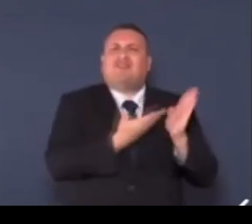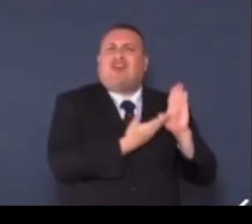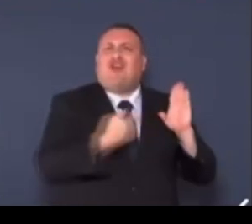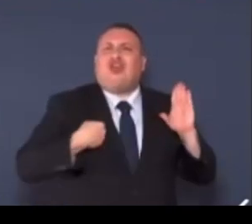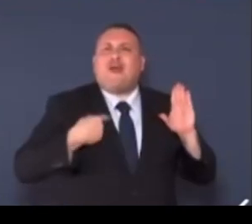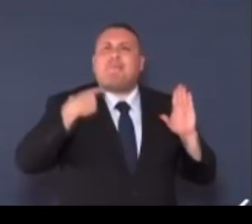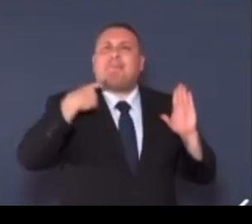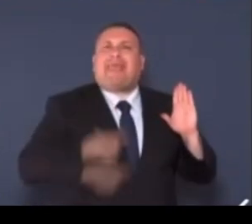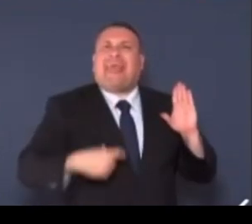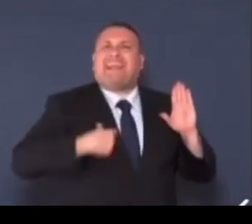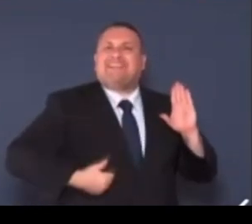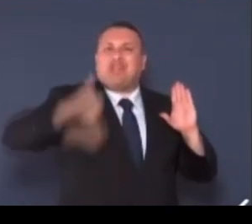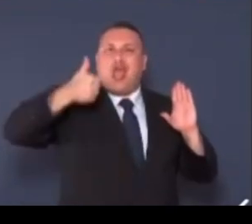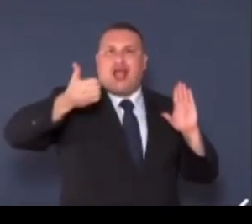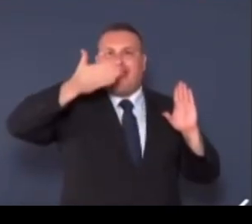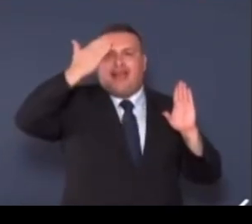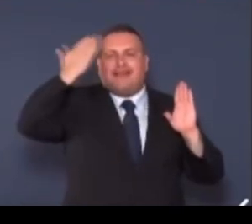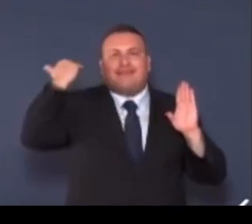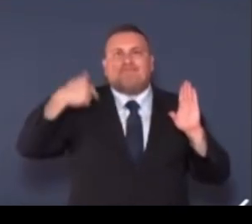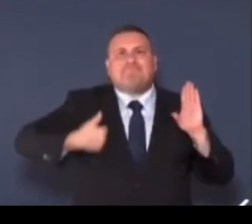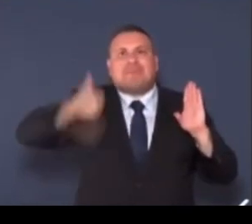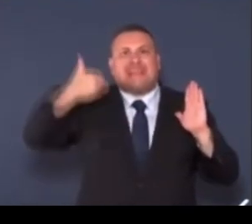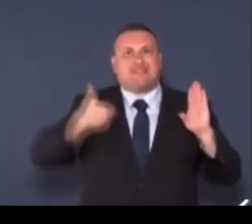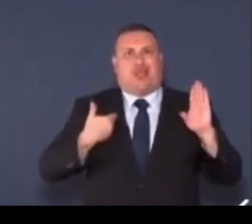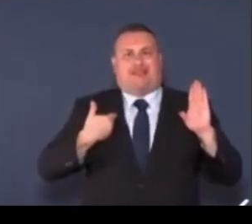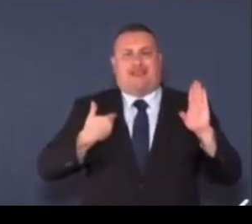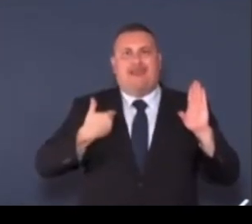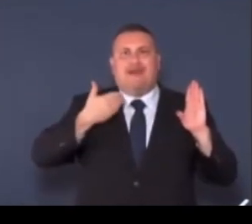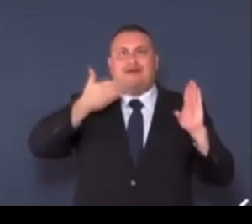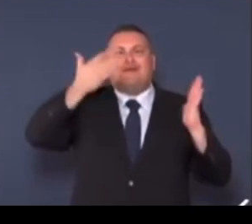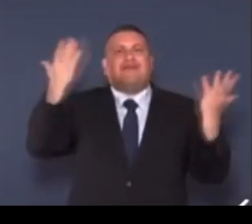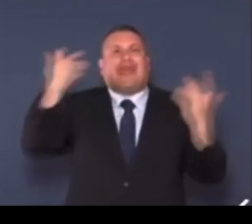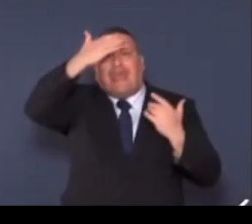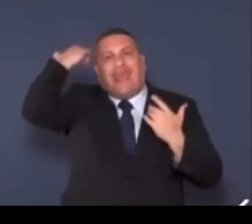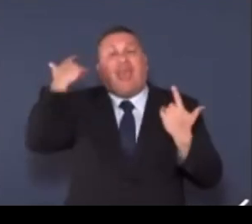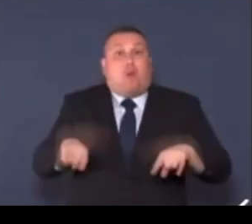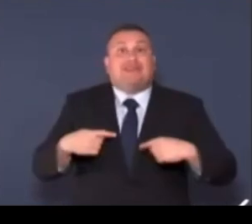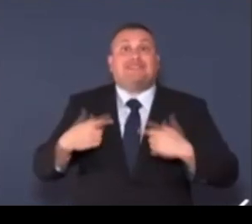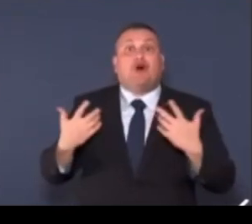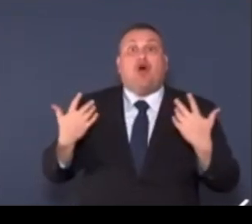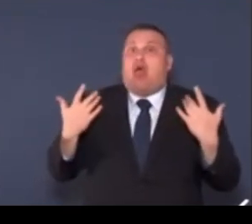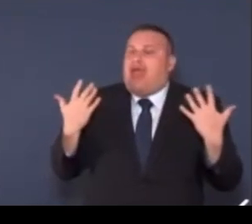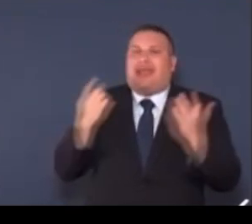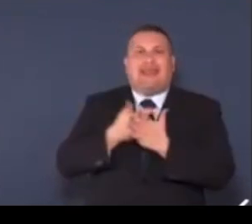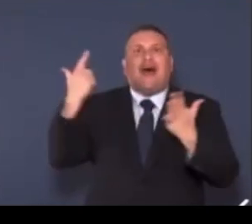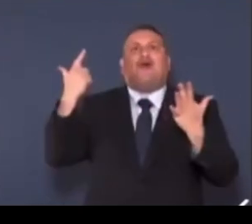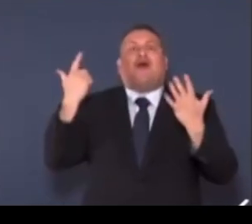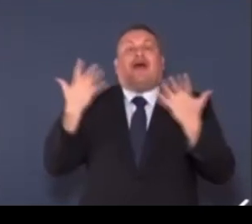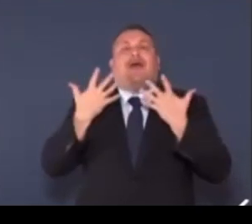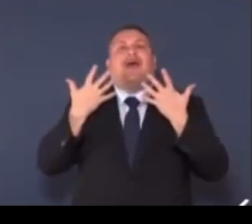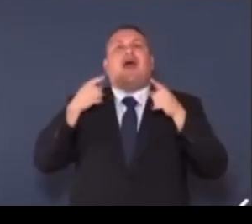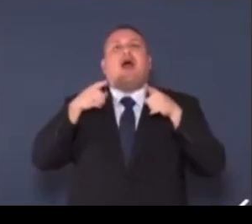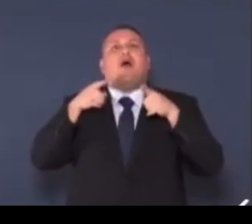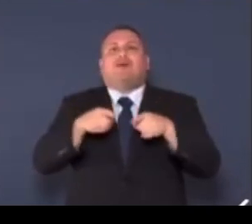e che ogni singola voce ha un valore inestimabile che merita di essere ascoltata. Siamo amici,